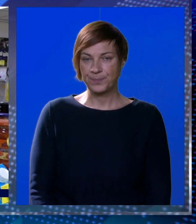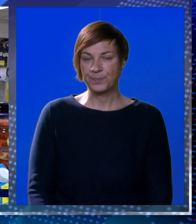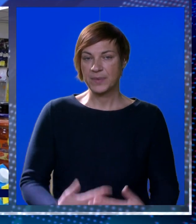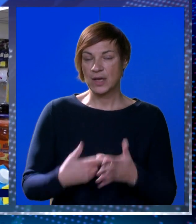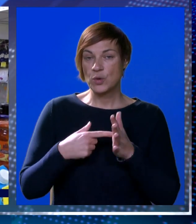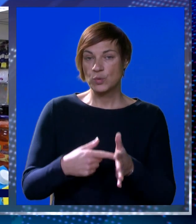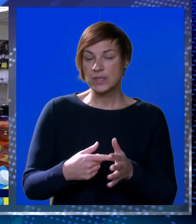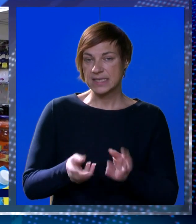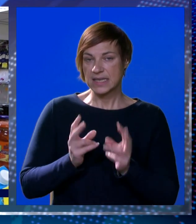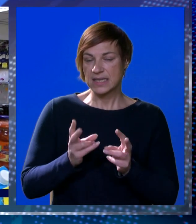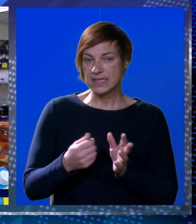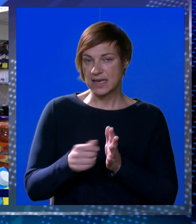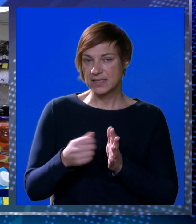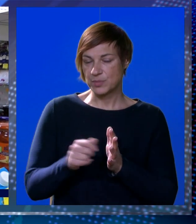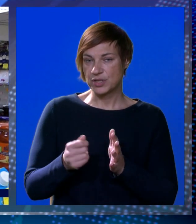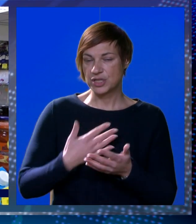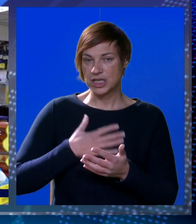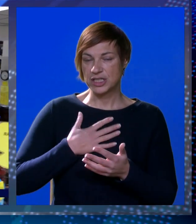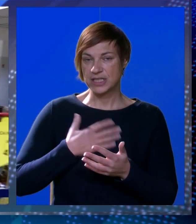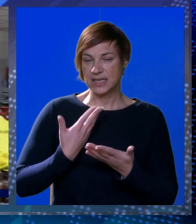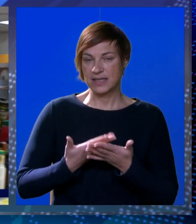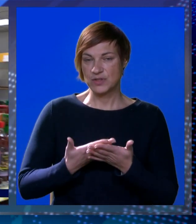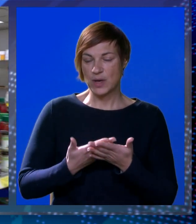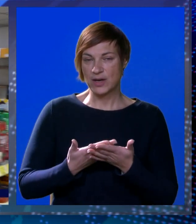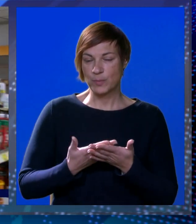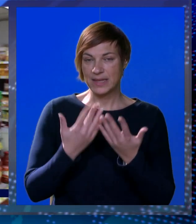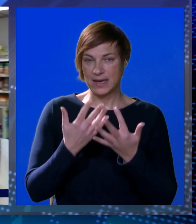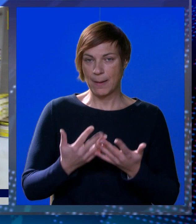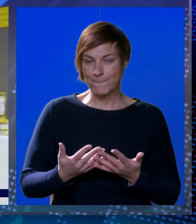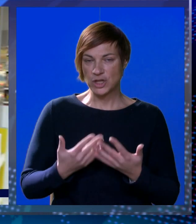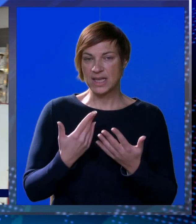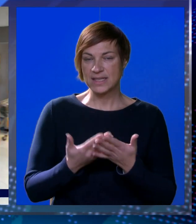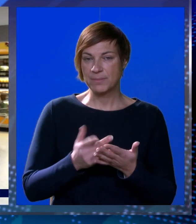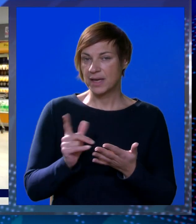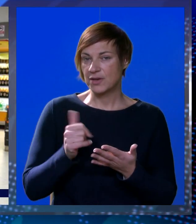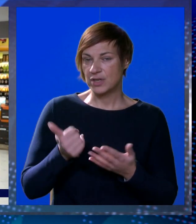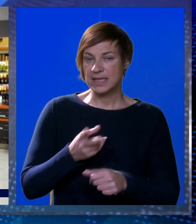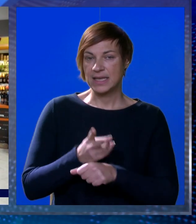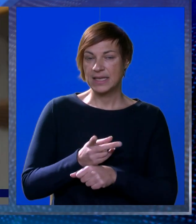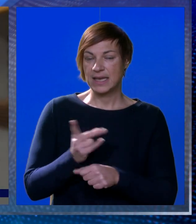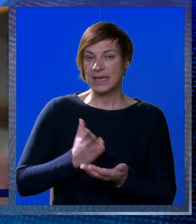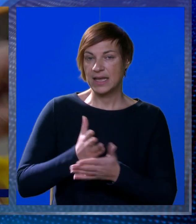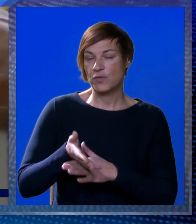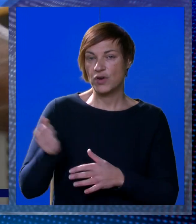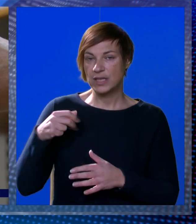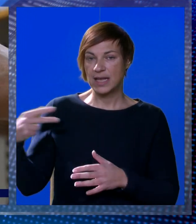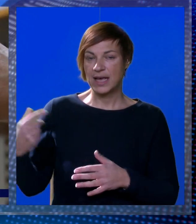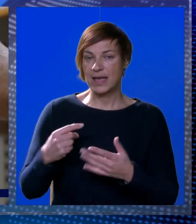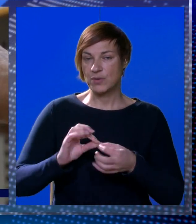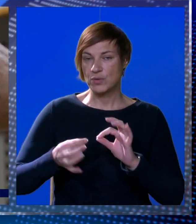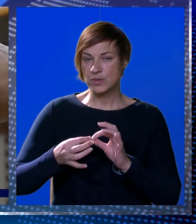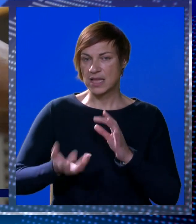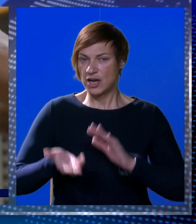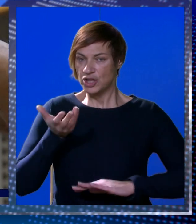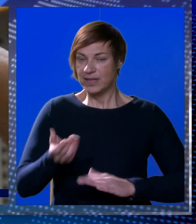godini. Uz iskazani strah potrošača, zahtjev su argumentirali i podacima, kako niti jedna zemlja nije uvodila euro